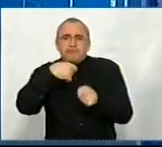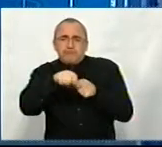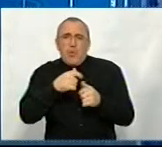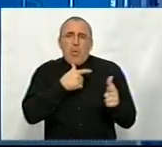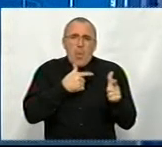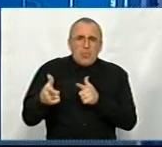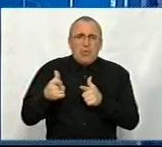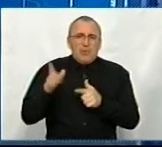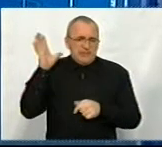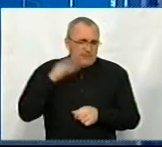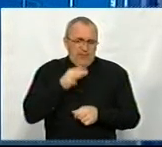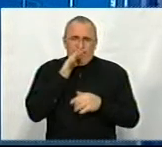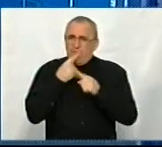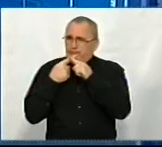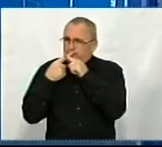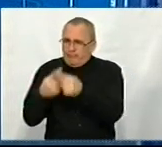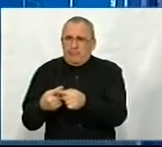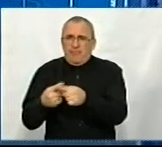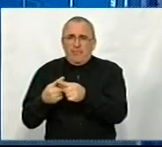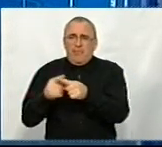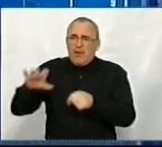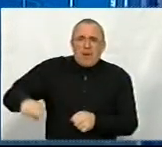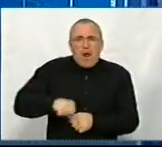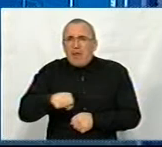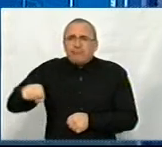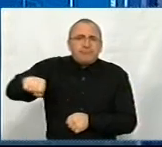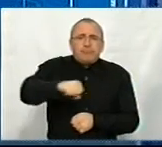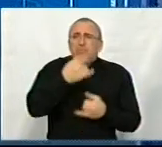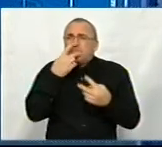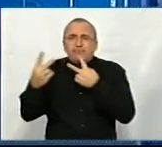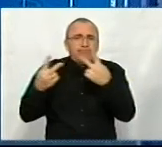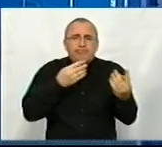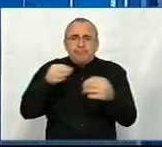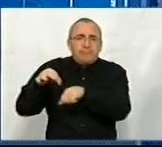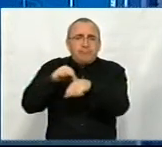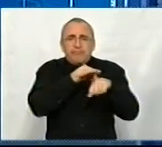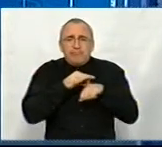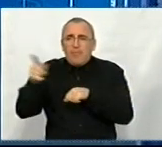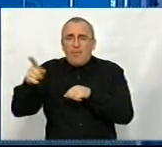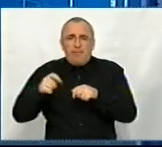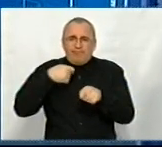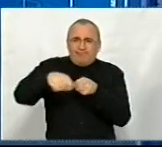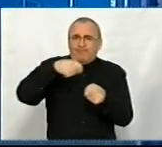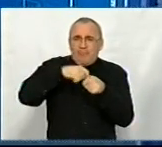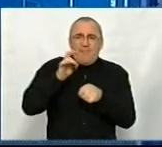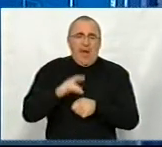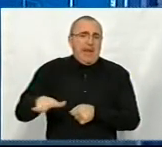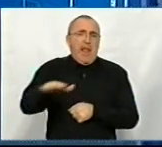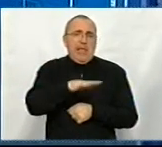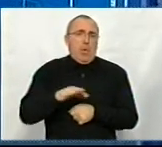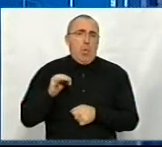витрачати на це весь свій час, вводити його, скажімо так, за руку, для того, щоб він викладав гроші в регіон.